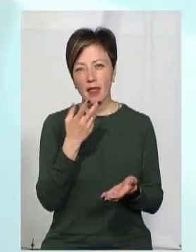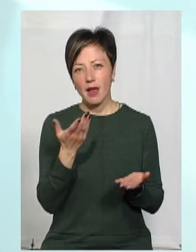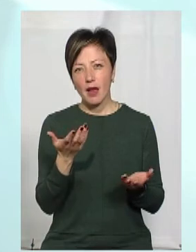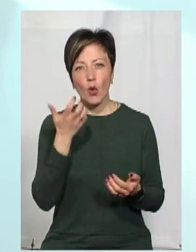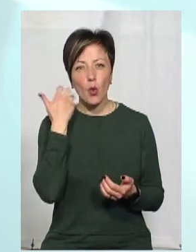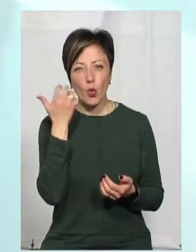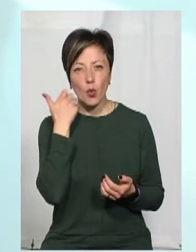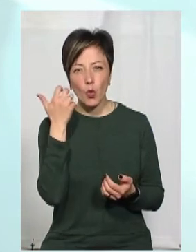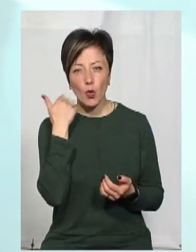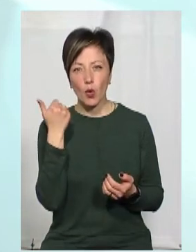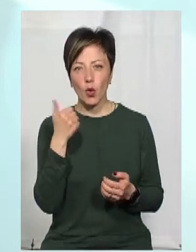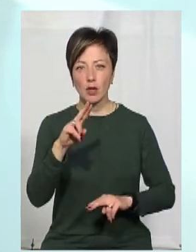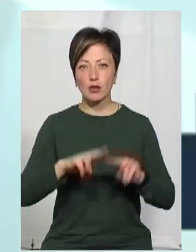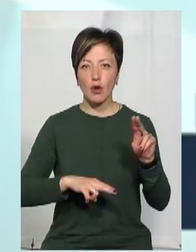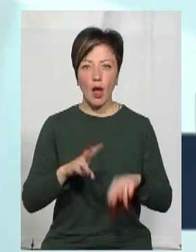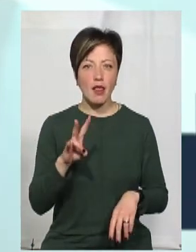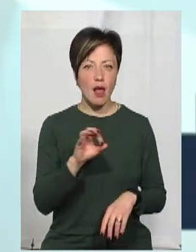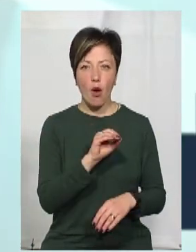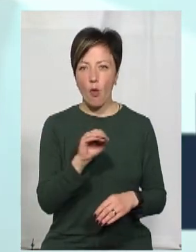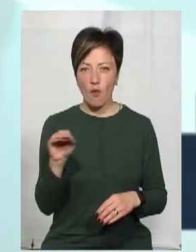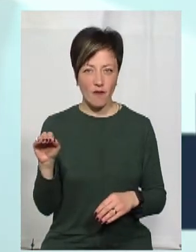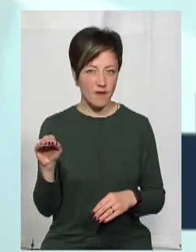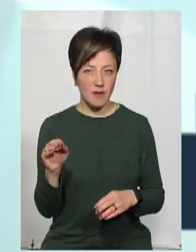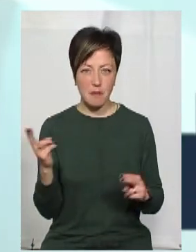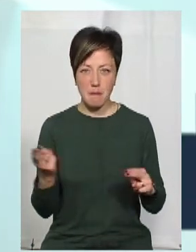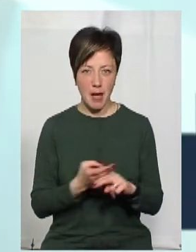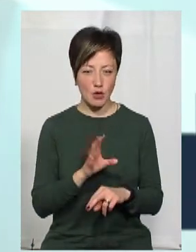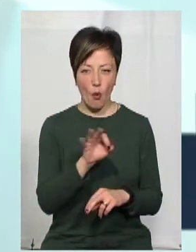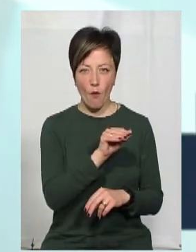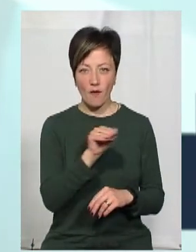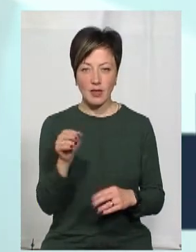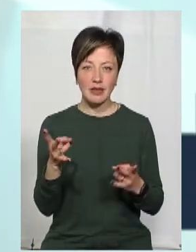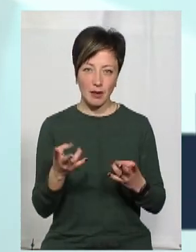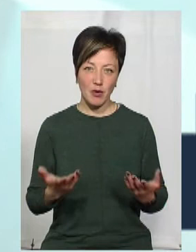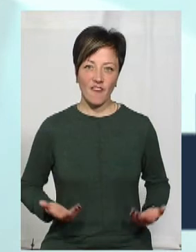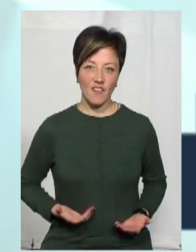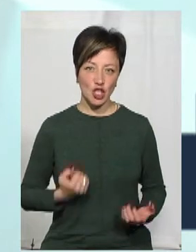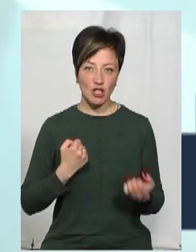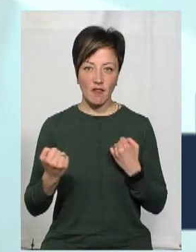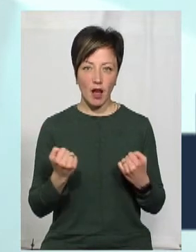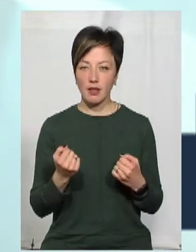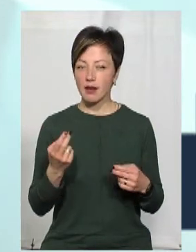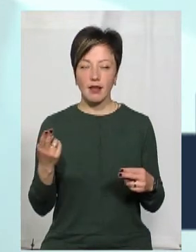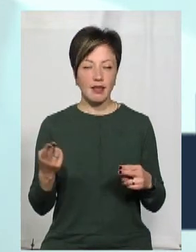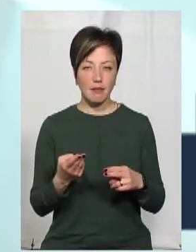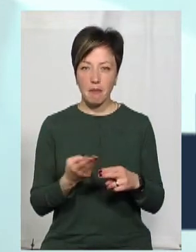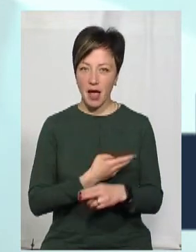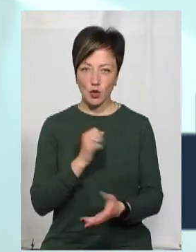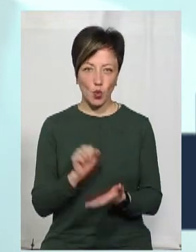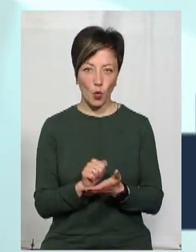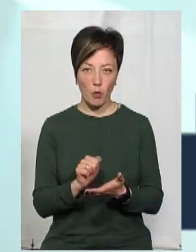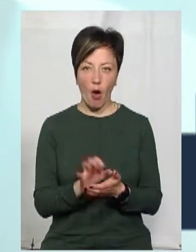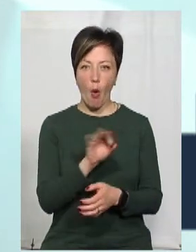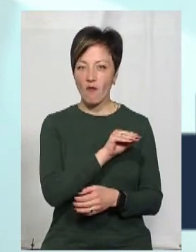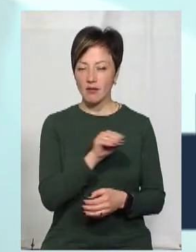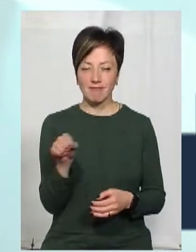по стройкам. Неофіціально, на якось треба виживати. Тобто, неофіційно? Так і не хочете пробувати